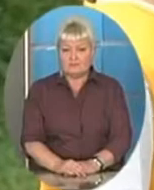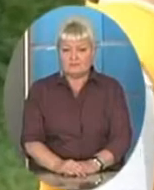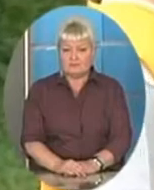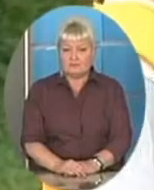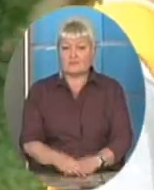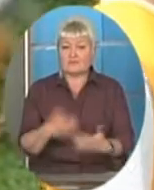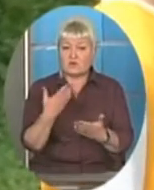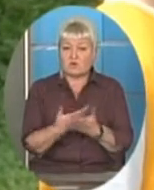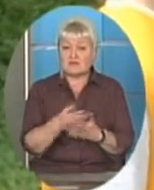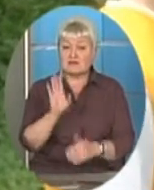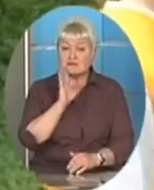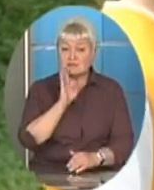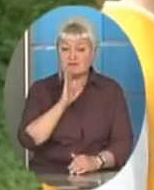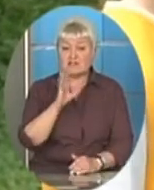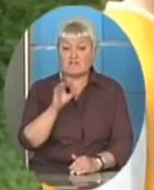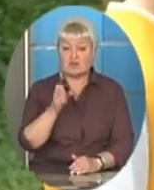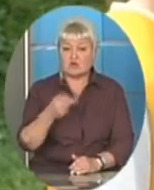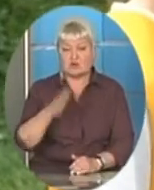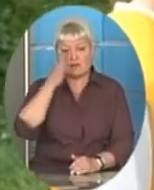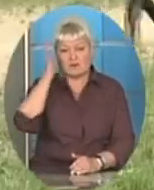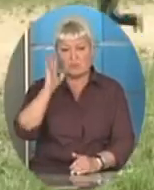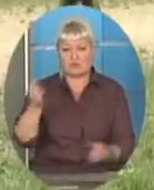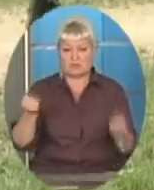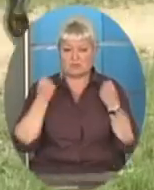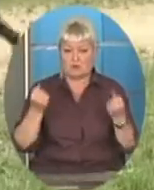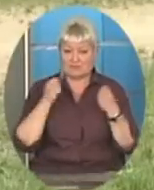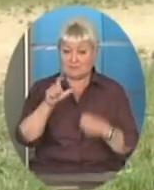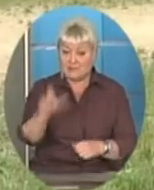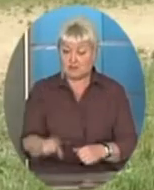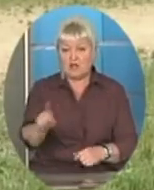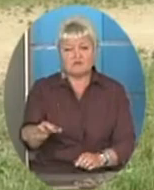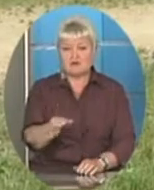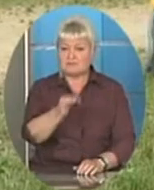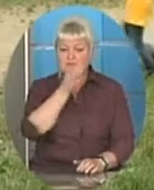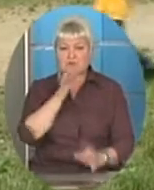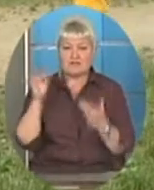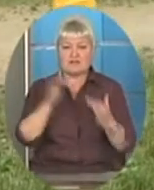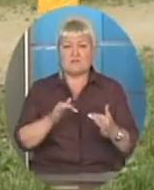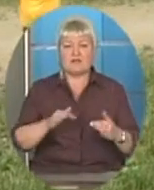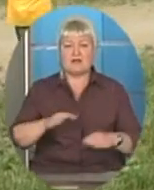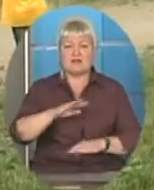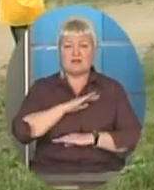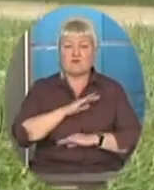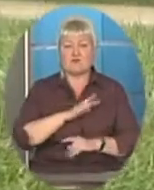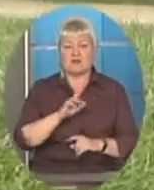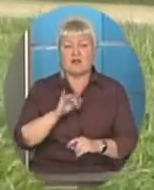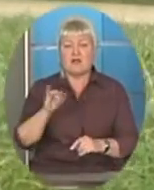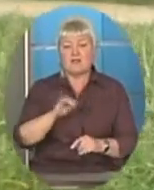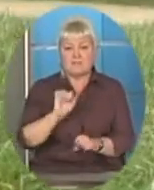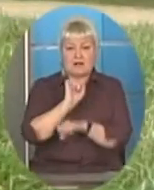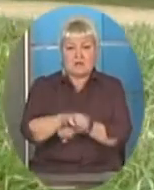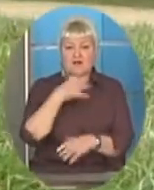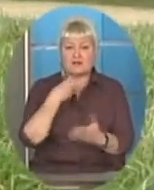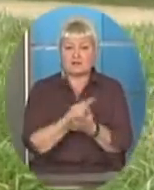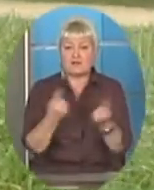Ось ця бойова дівчина Вікторія мріє бути спортсменкою. Вона залюбки нападає на ворота та перемагає своїх однолітків хлопців.